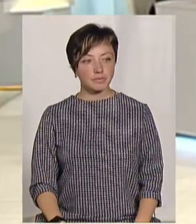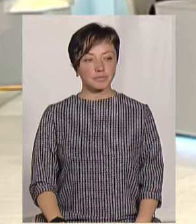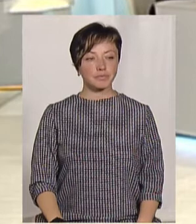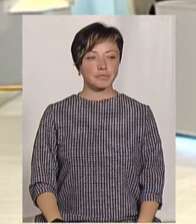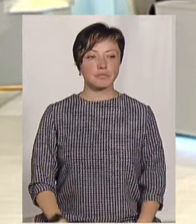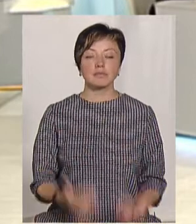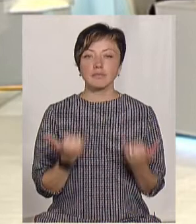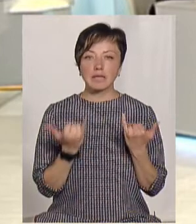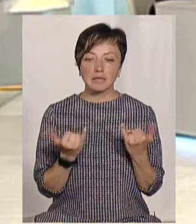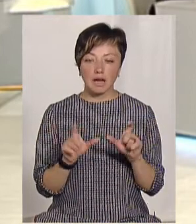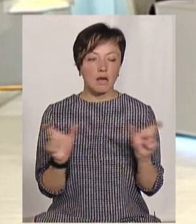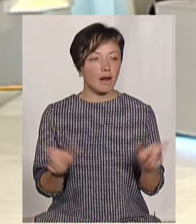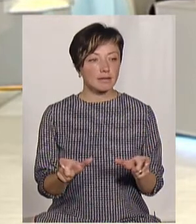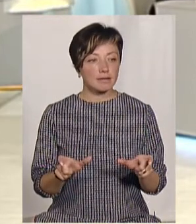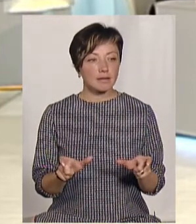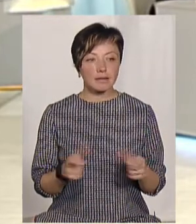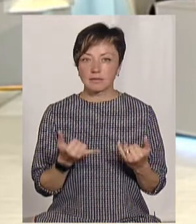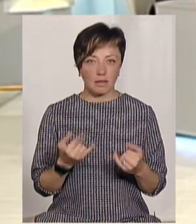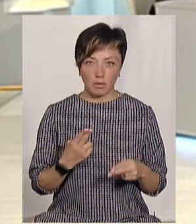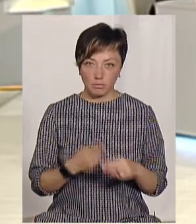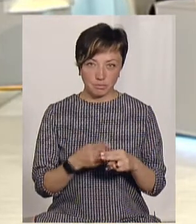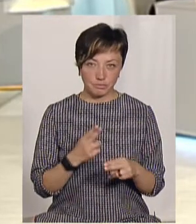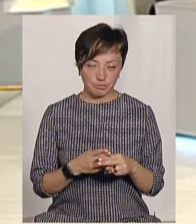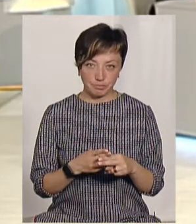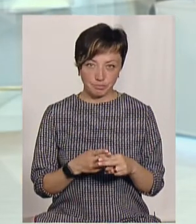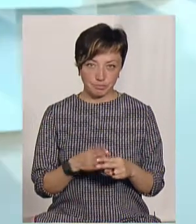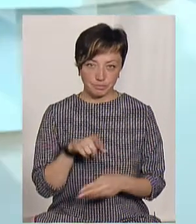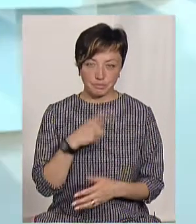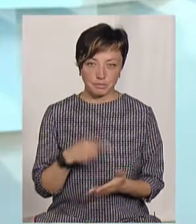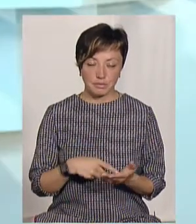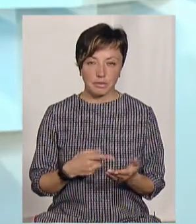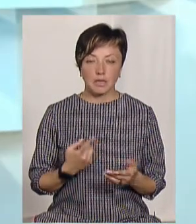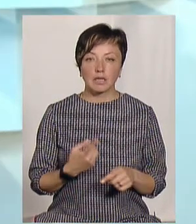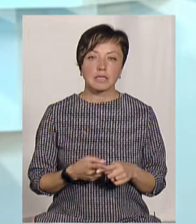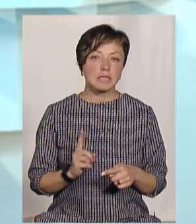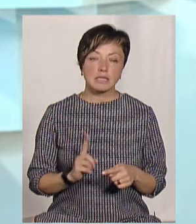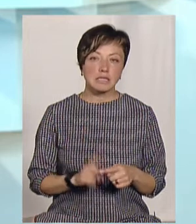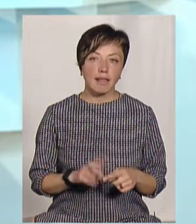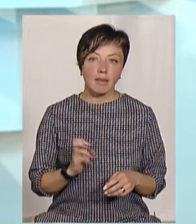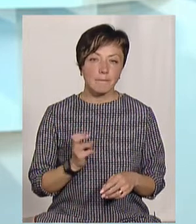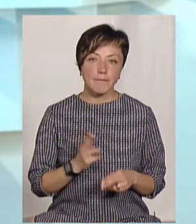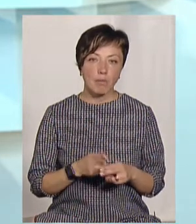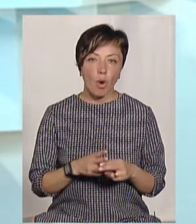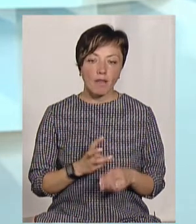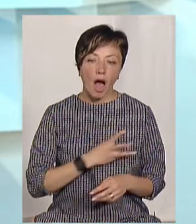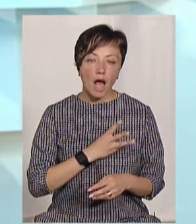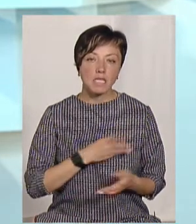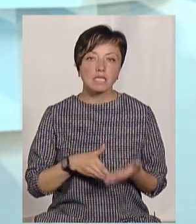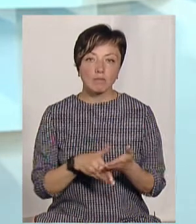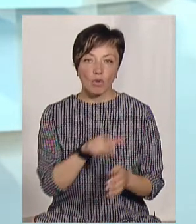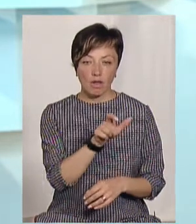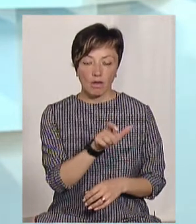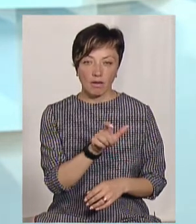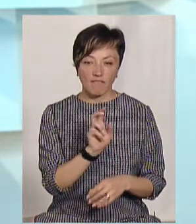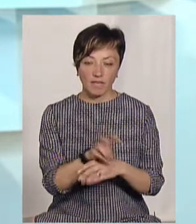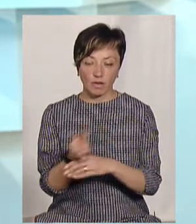Зараз карантин – це не є перепоною? Власне, це не перепона, а це стимул відвідувати, оскільки люди